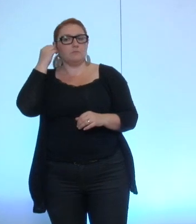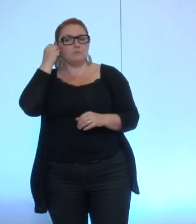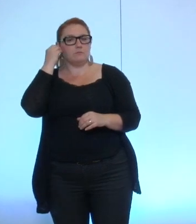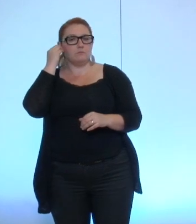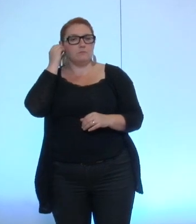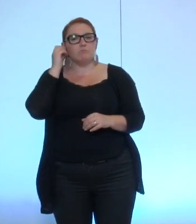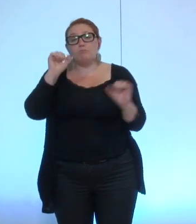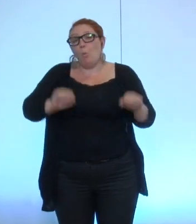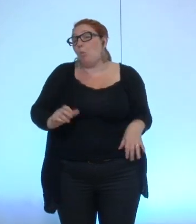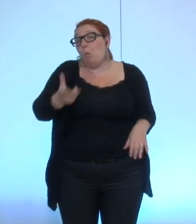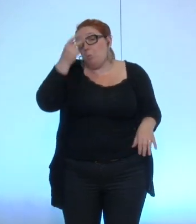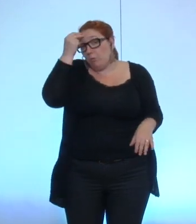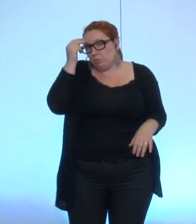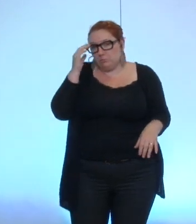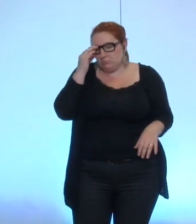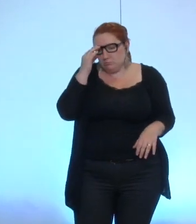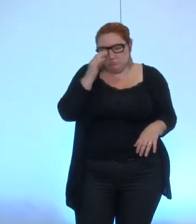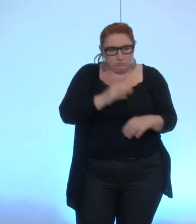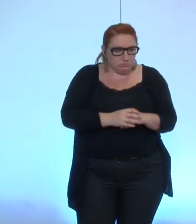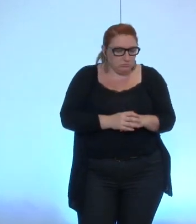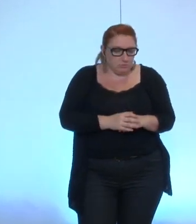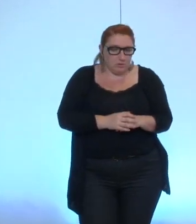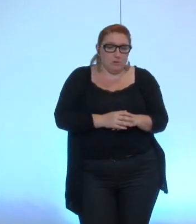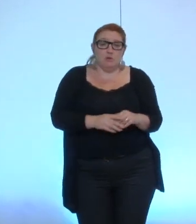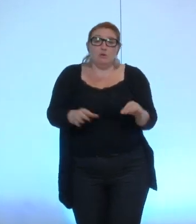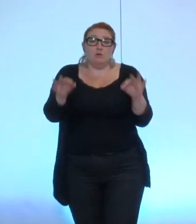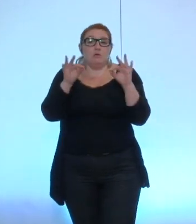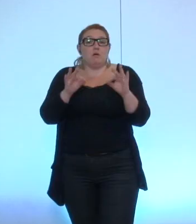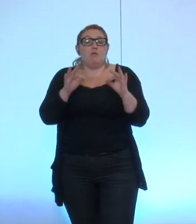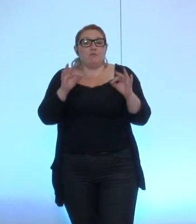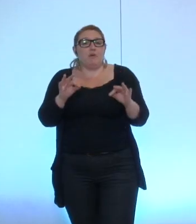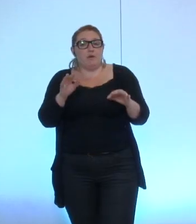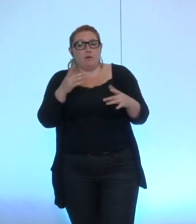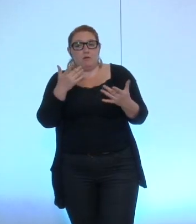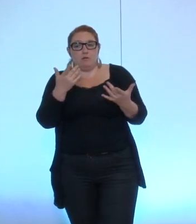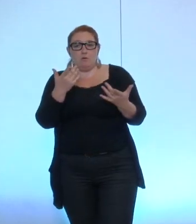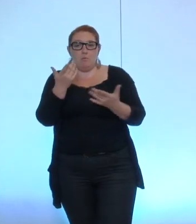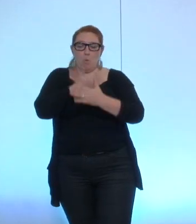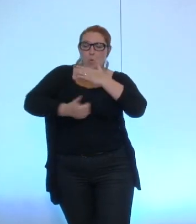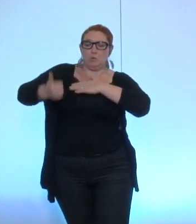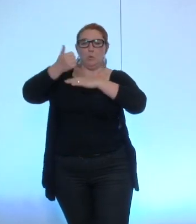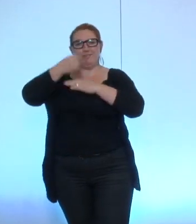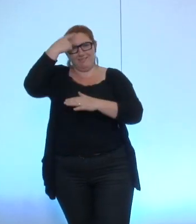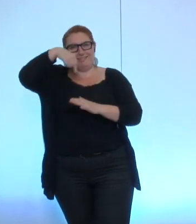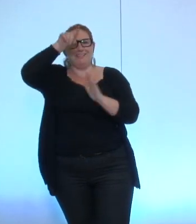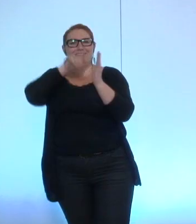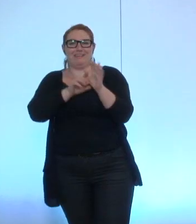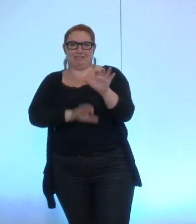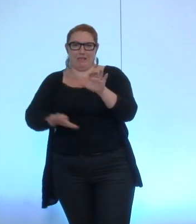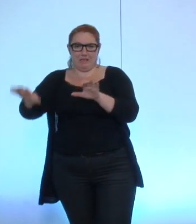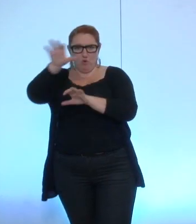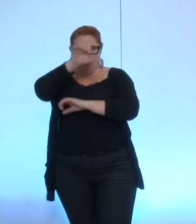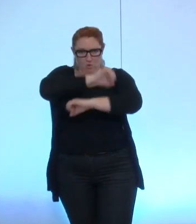chose d'entendable sur la question de la mise en place d'une autorité d'éthique territoriale elle